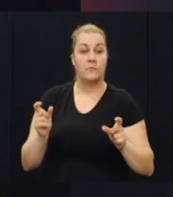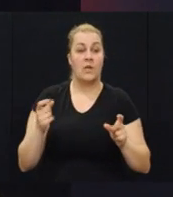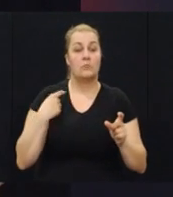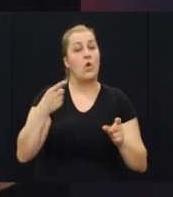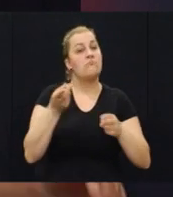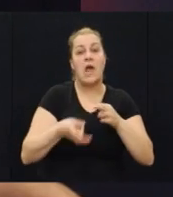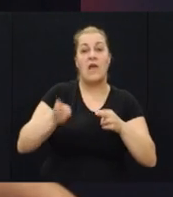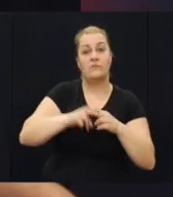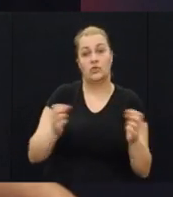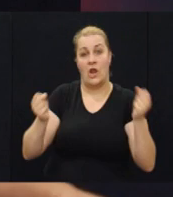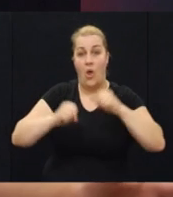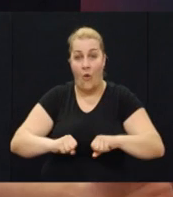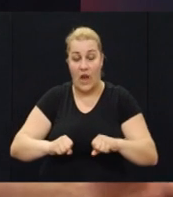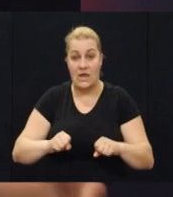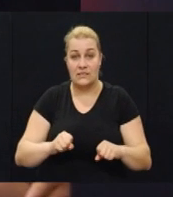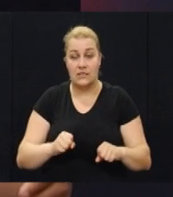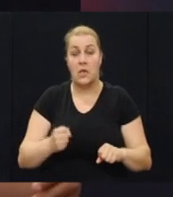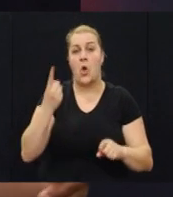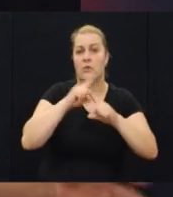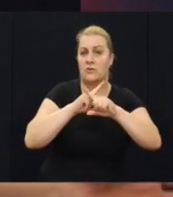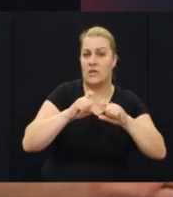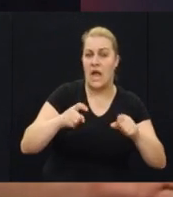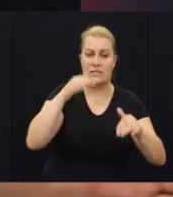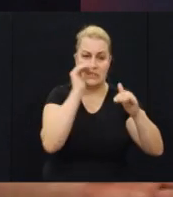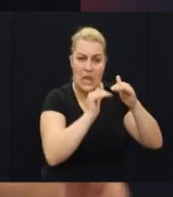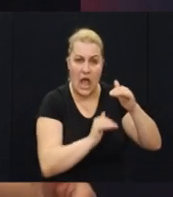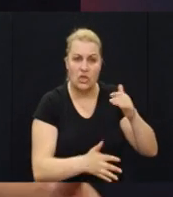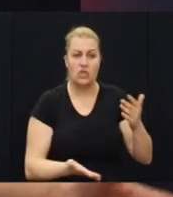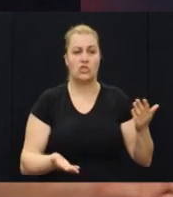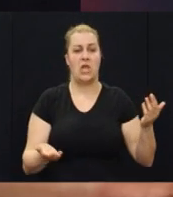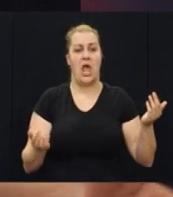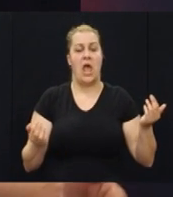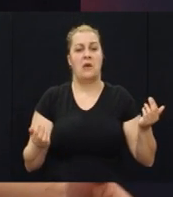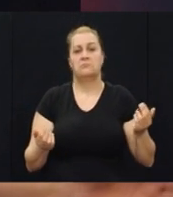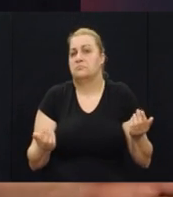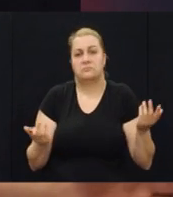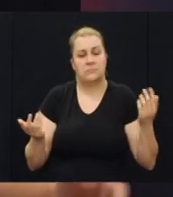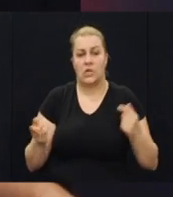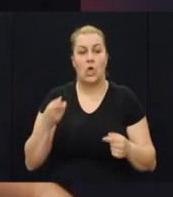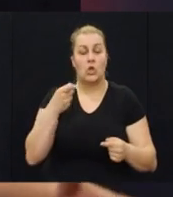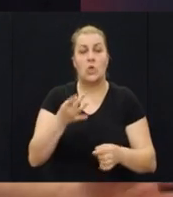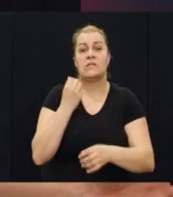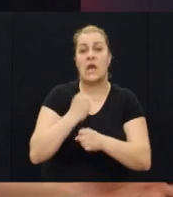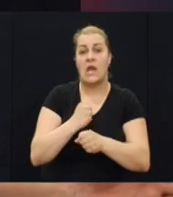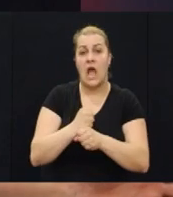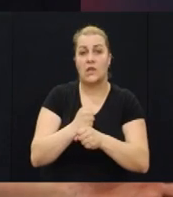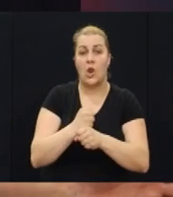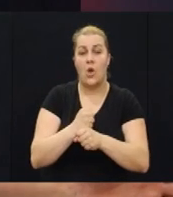televiziju, imali smo daleko, daleko najveće ovlasti, od raznih skladišta. I to je se radilo,